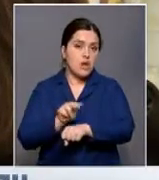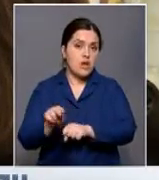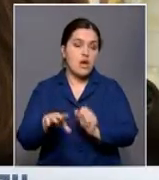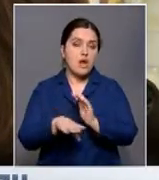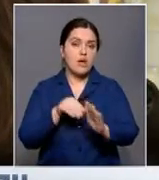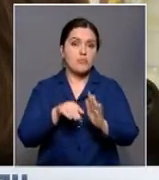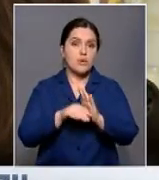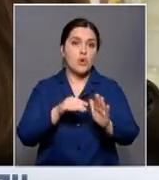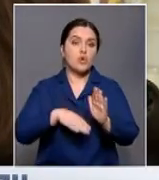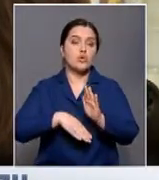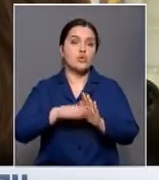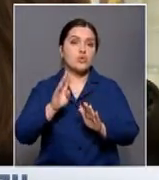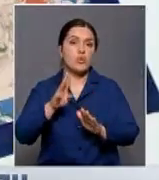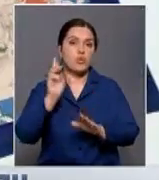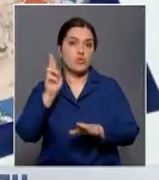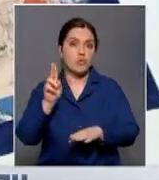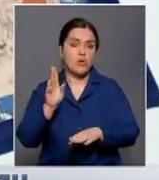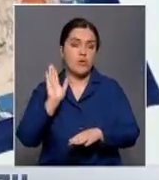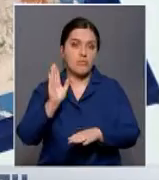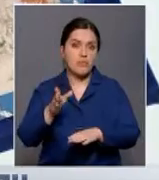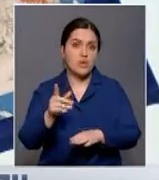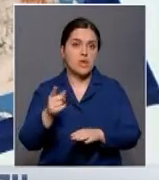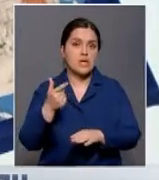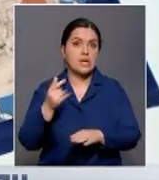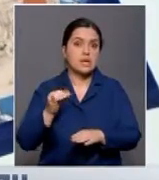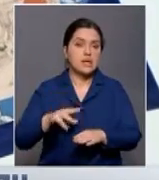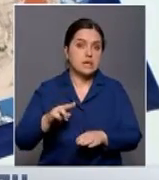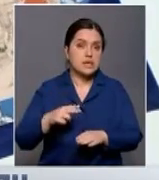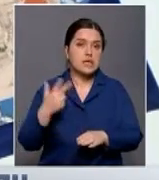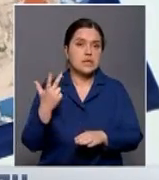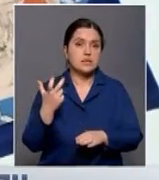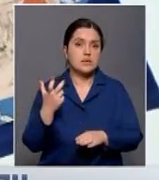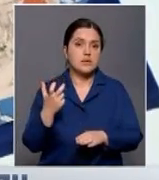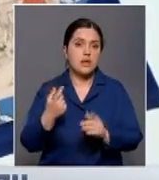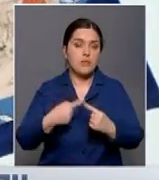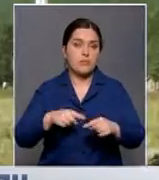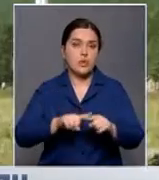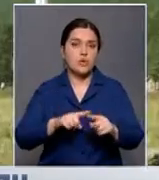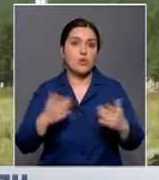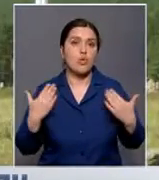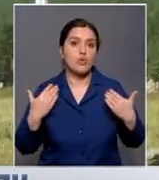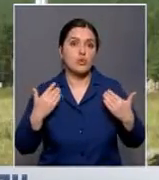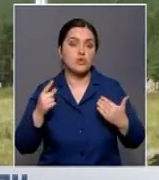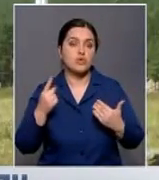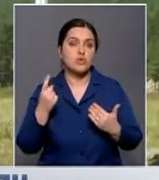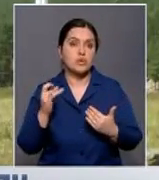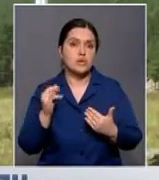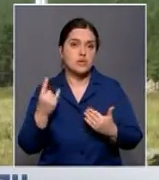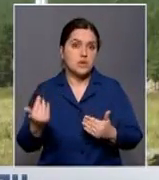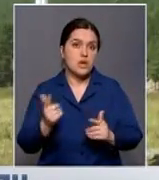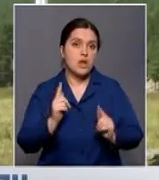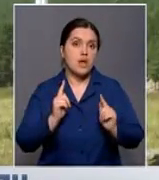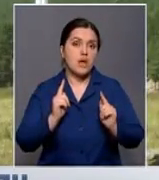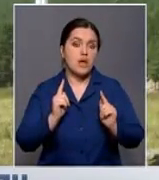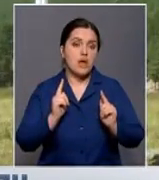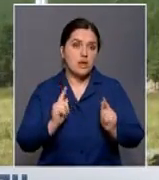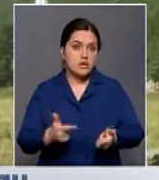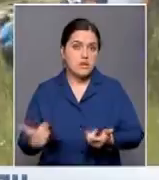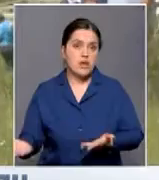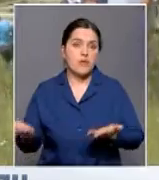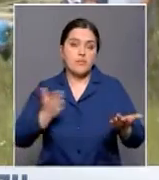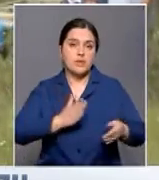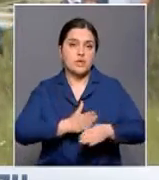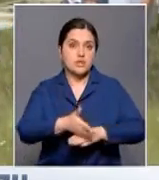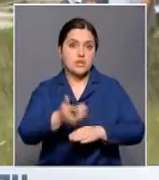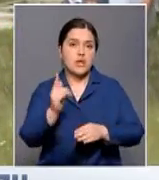проходят обучение, отбирают и лучших экскурсоводов. В регионе 300 объектов отдыха, 100 из них готовы принять многочисленных